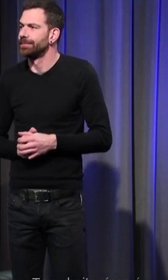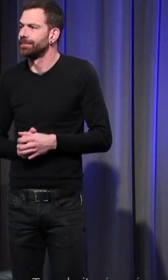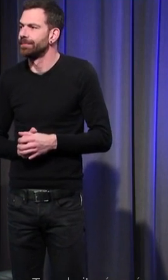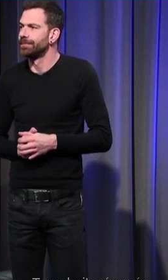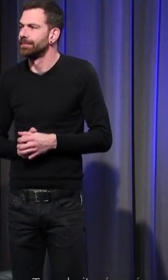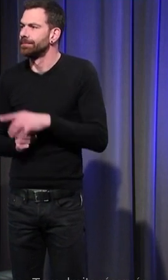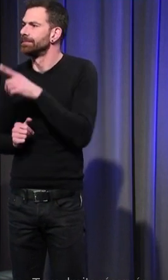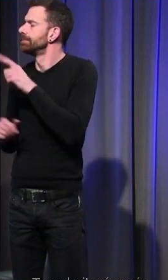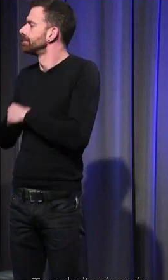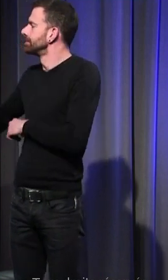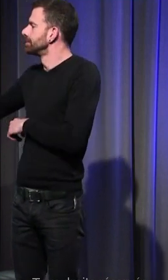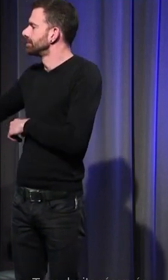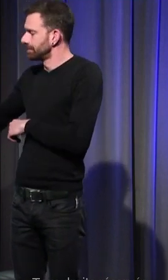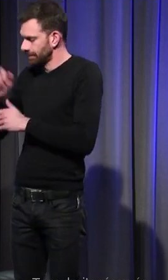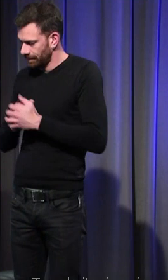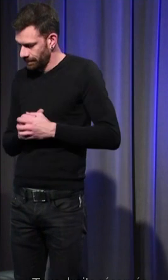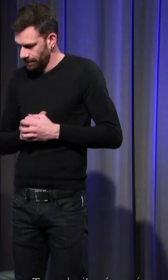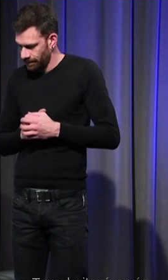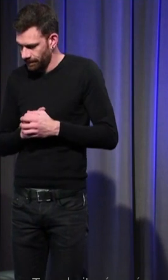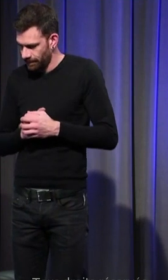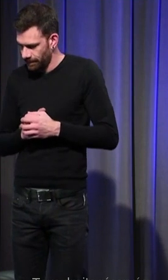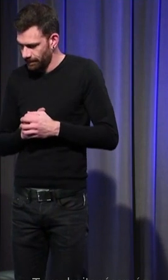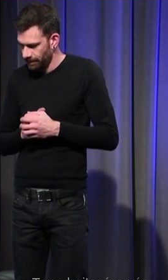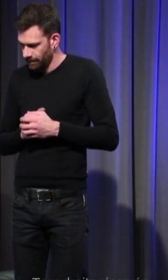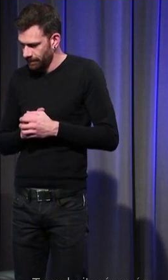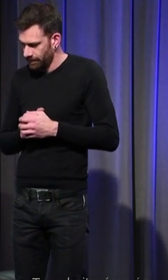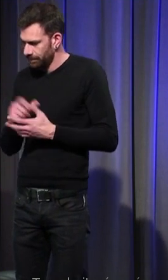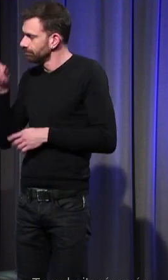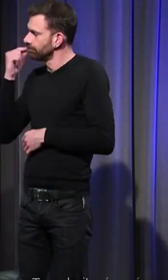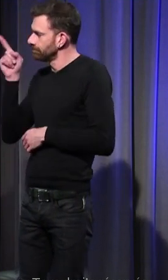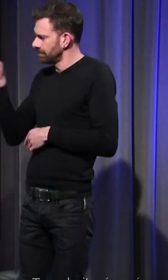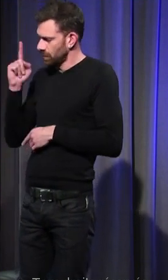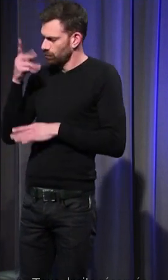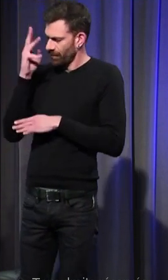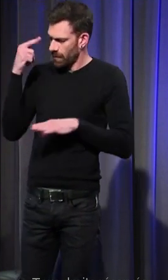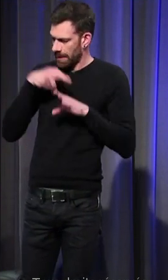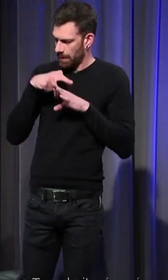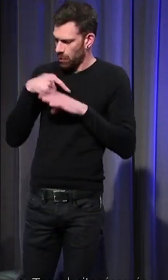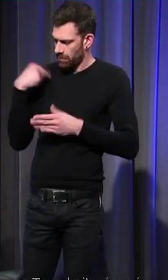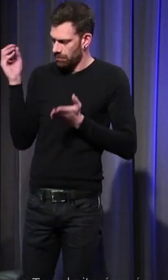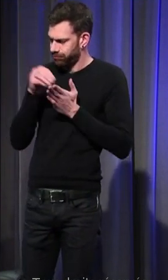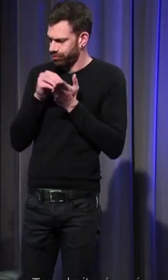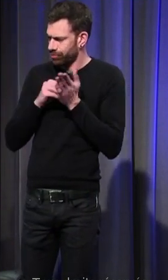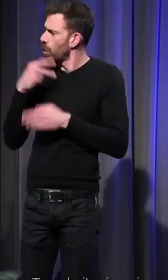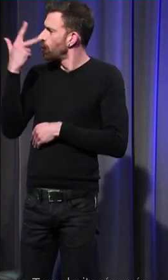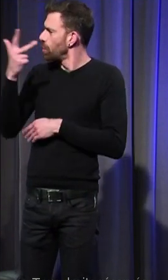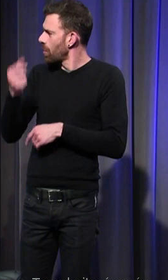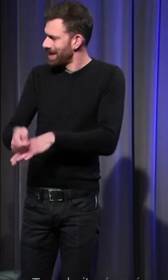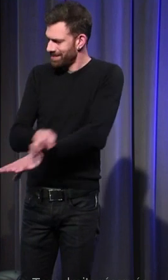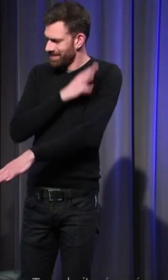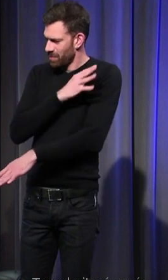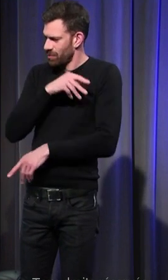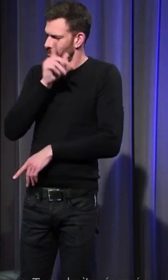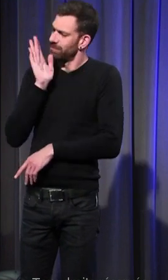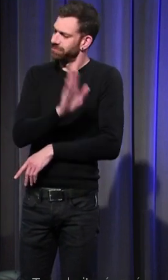alors ma question c'est au début de votre conférence monsieur j'avais noté les trois émotions que les gens